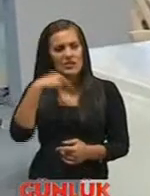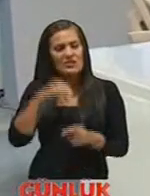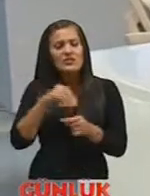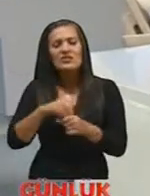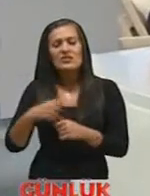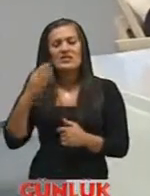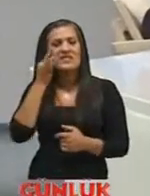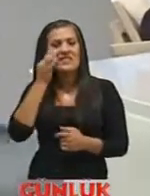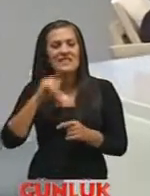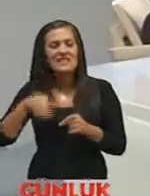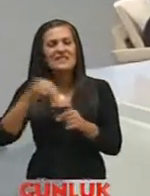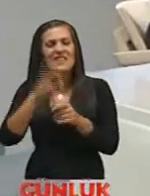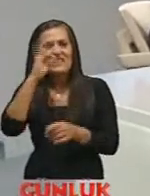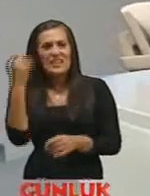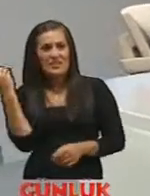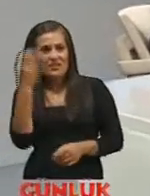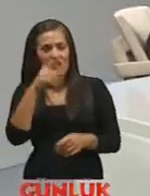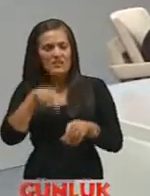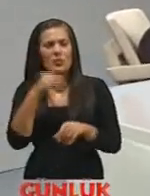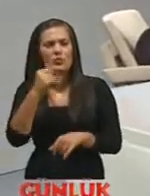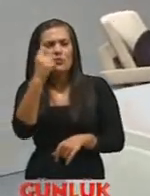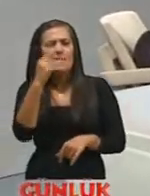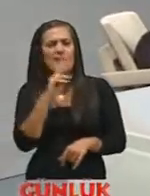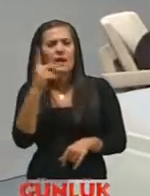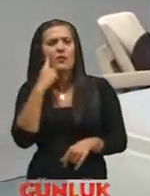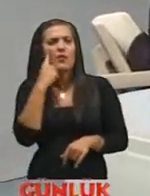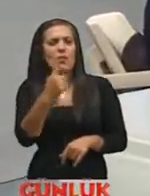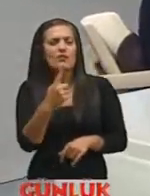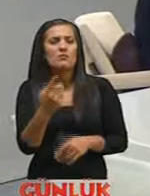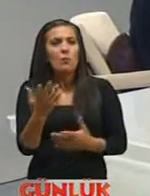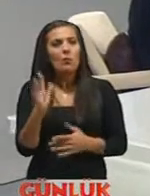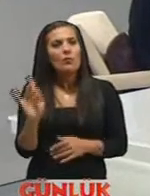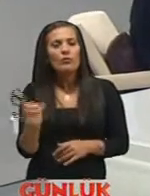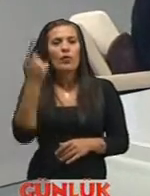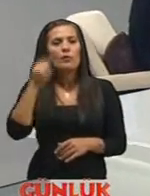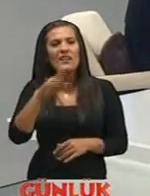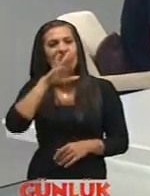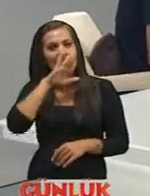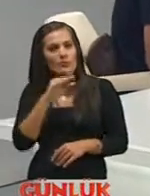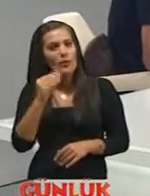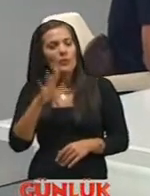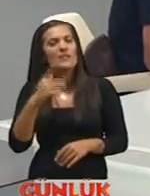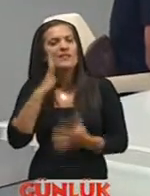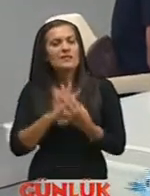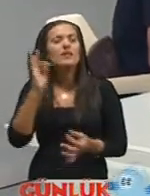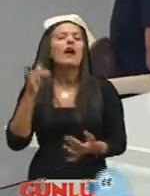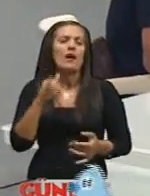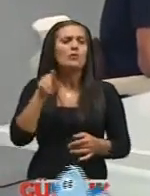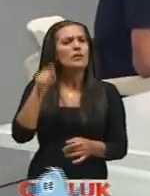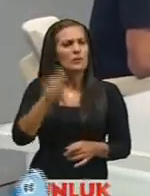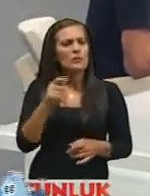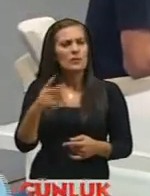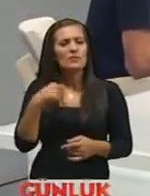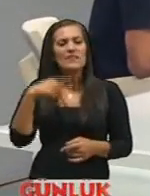yeşil verdiğiniz zaman kötü bir renk görürsünüz enteresan bu yaşlandırabilir değil mi? öyle yapabilir ben